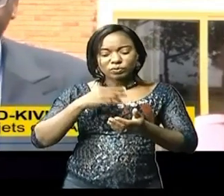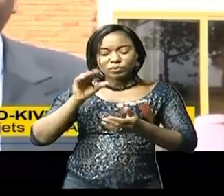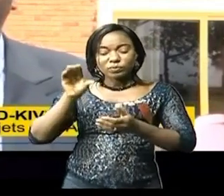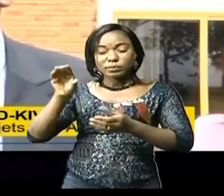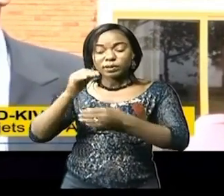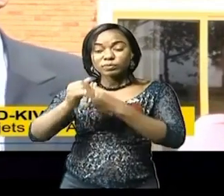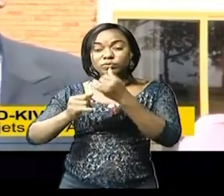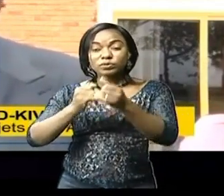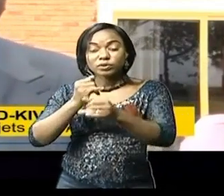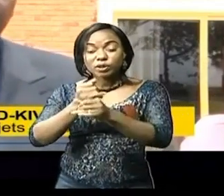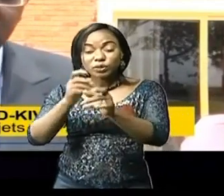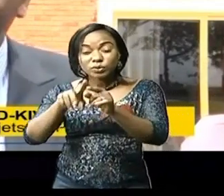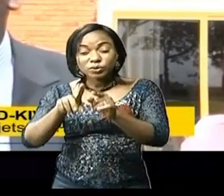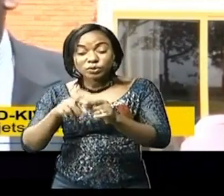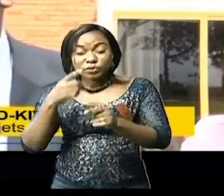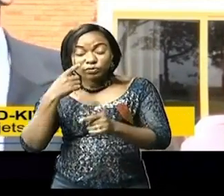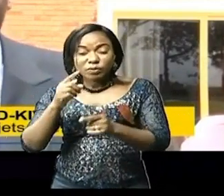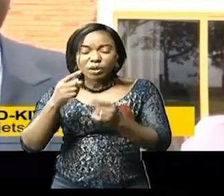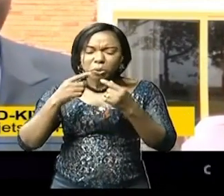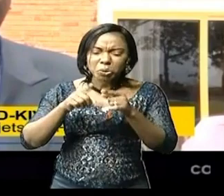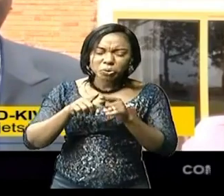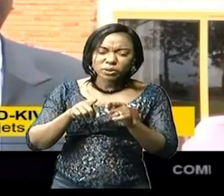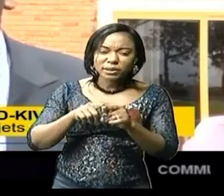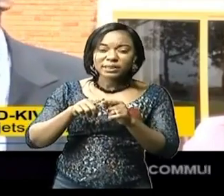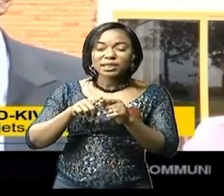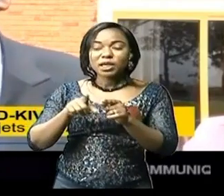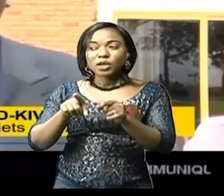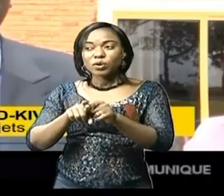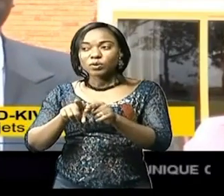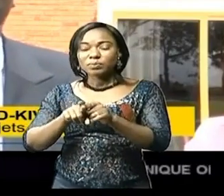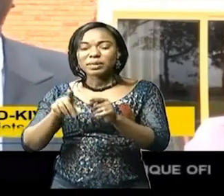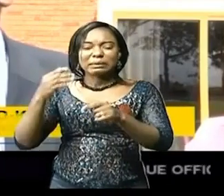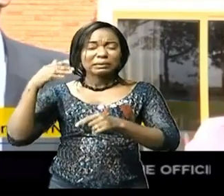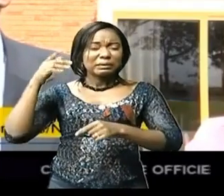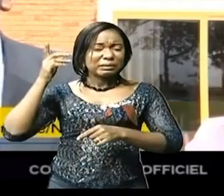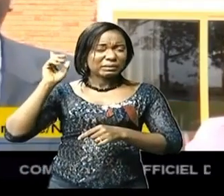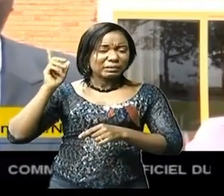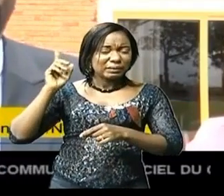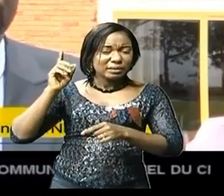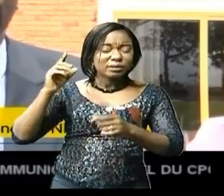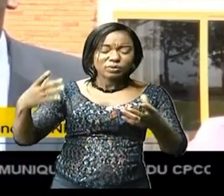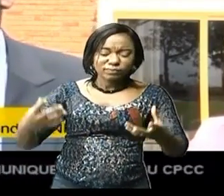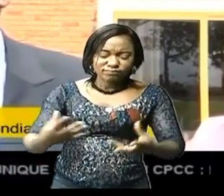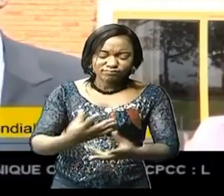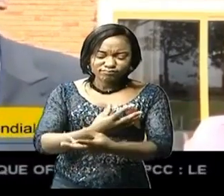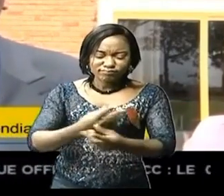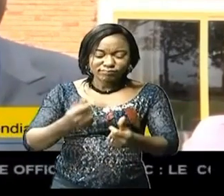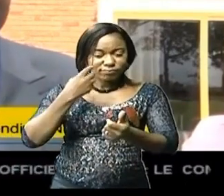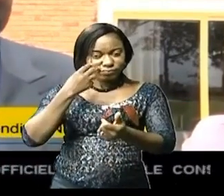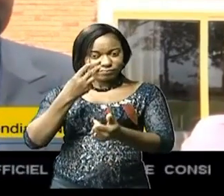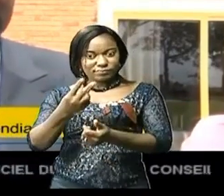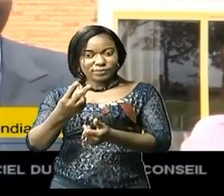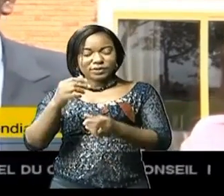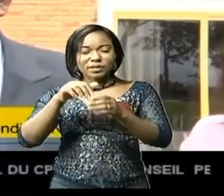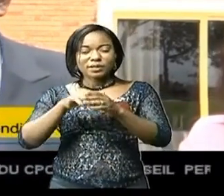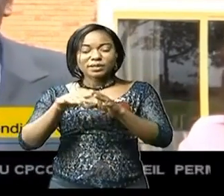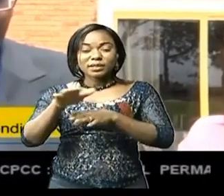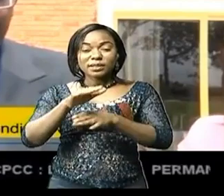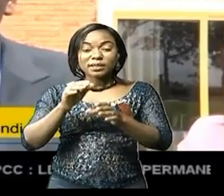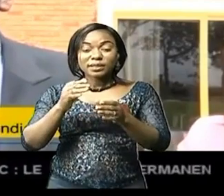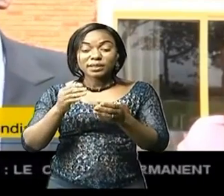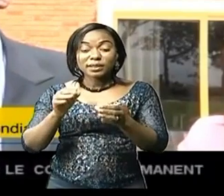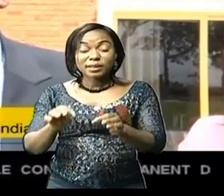commencer à toucher du doigt les premiers succès. Parce que oui, y a déjà des premiers résultats qu'on commence à observer sur le terrain. Donc